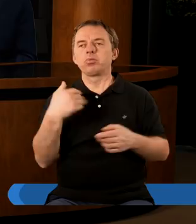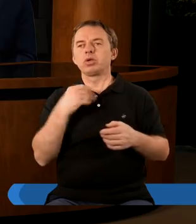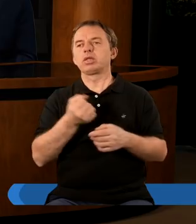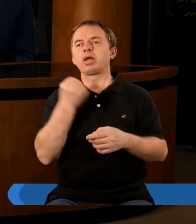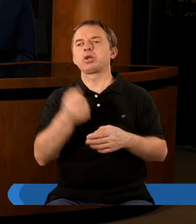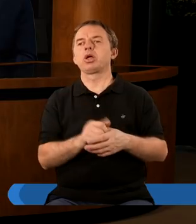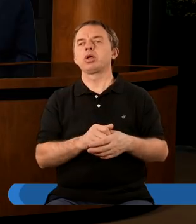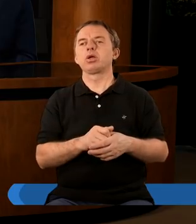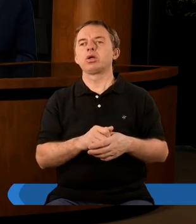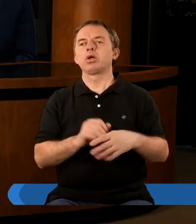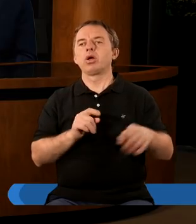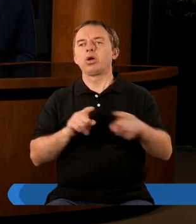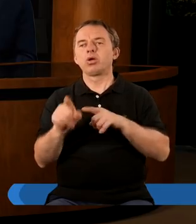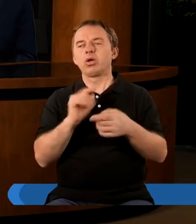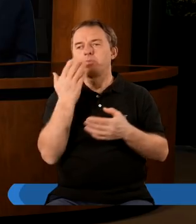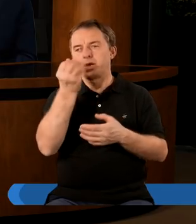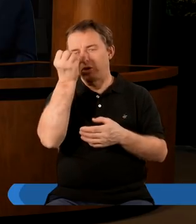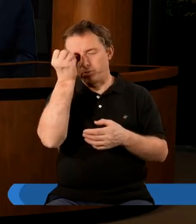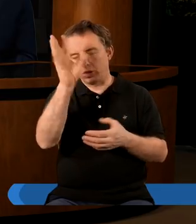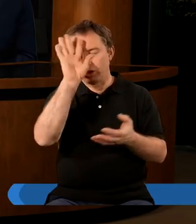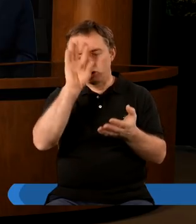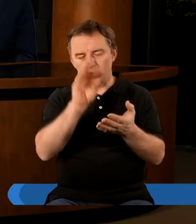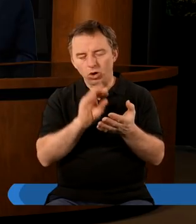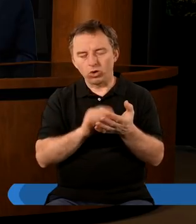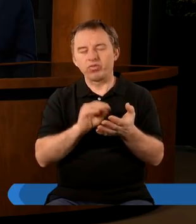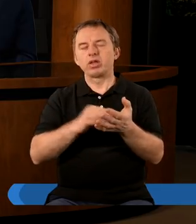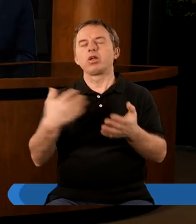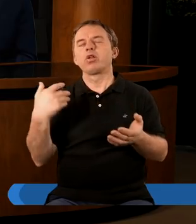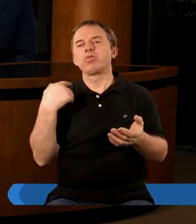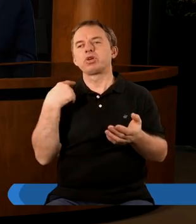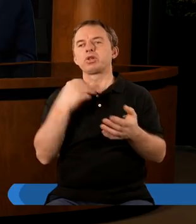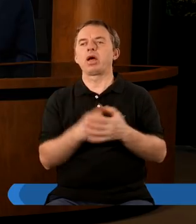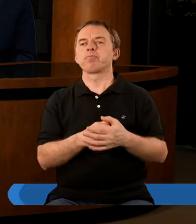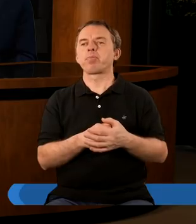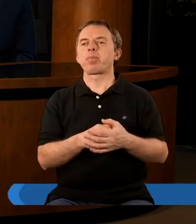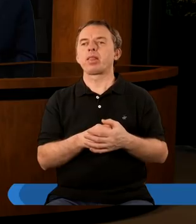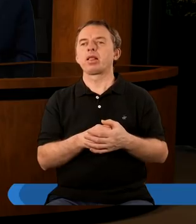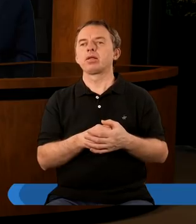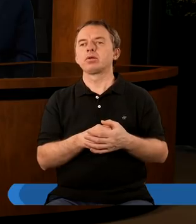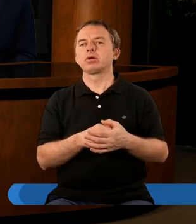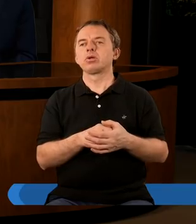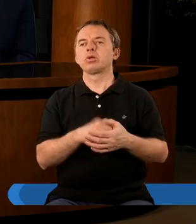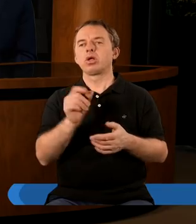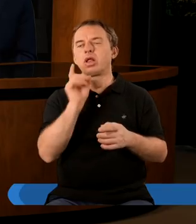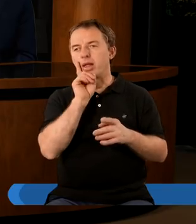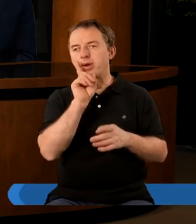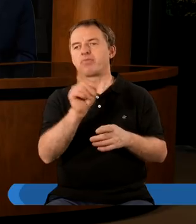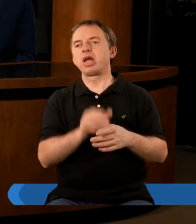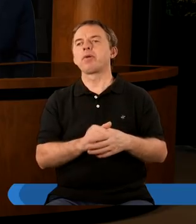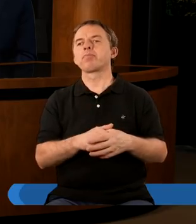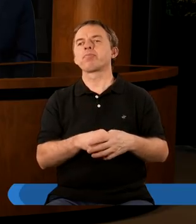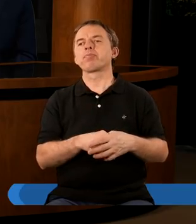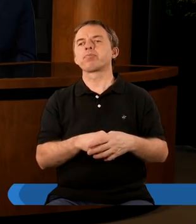był starszy, tak, to oznaczało, że to jest król bardzo mądry, doświadczony, bo królowie sądzili lud, prawda? Czyli to były osoby, które naprawdę